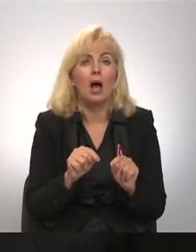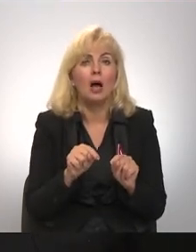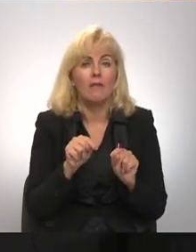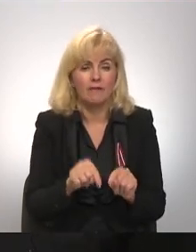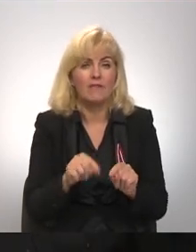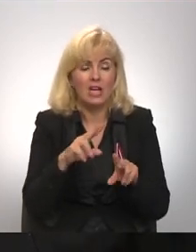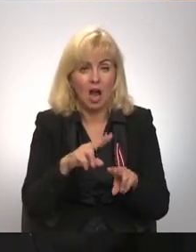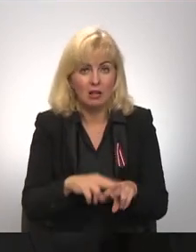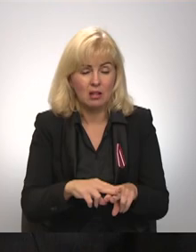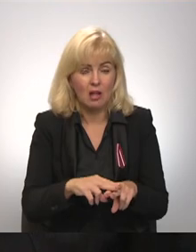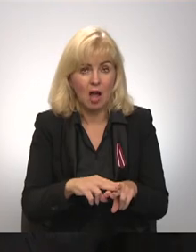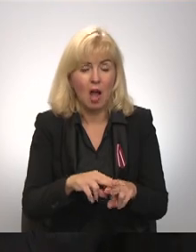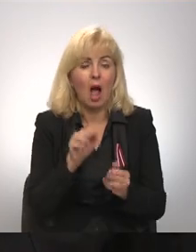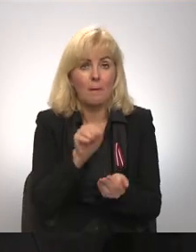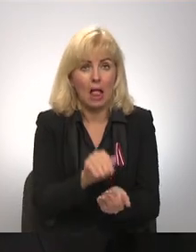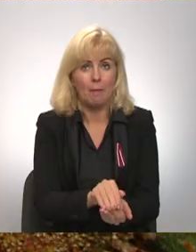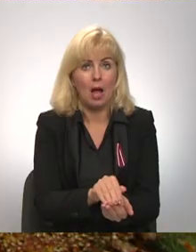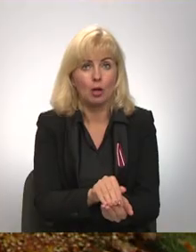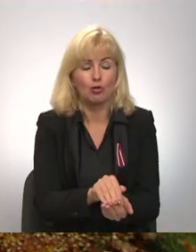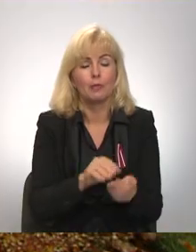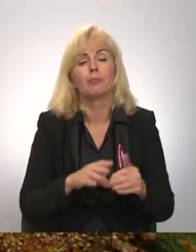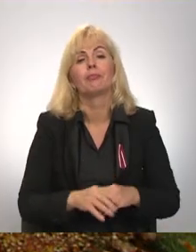un apglabājuši.